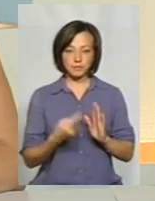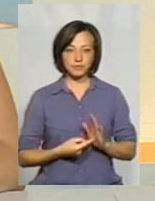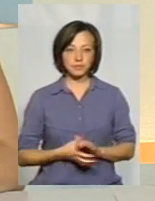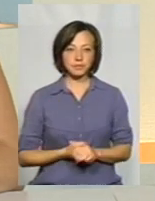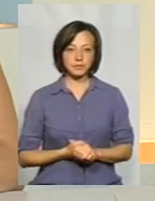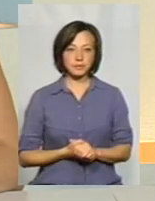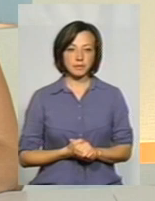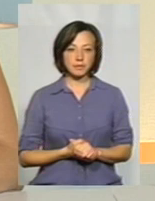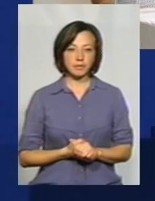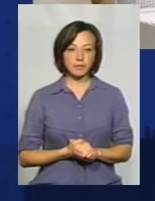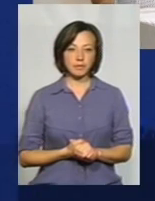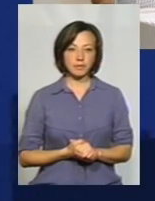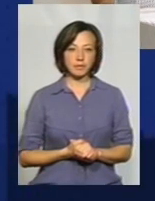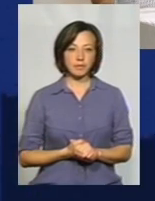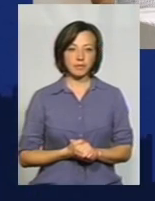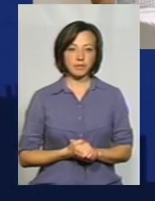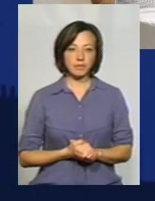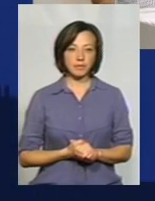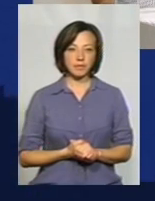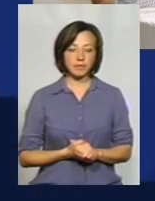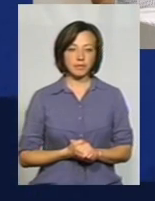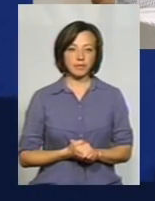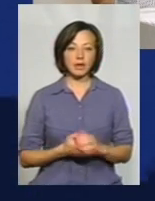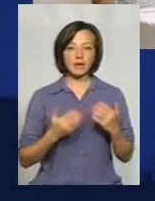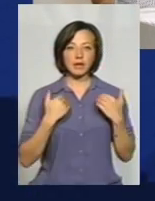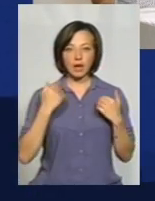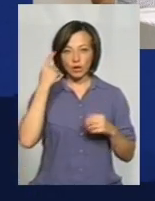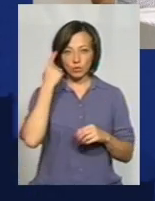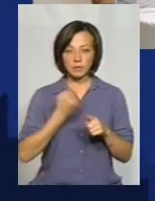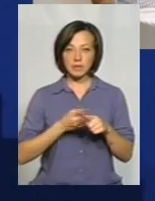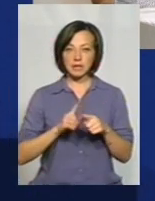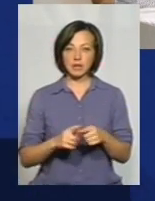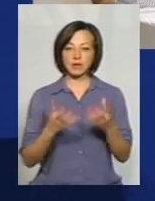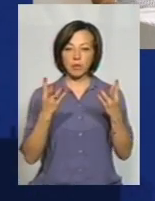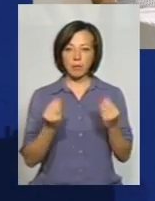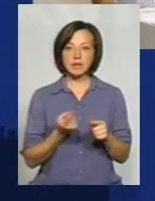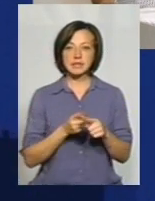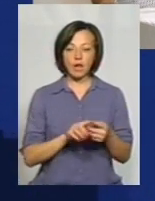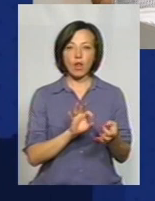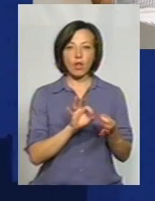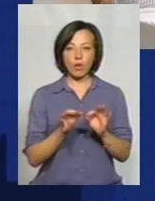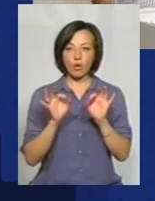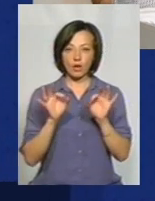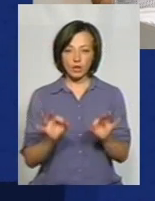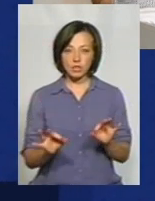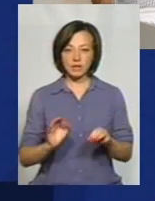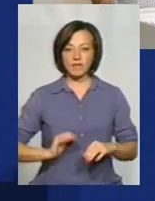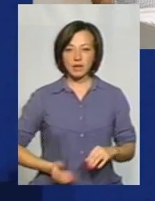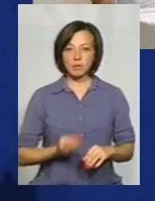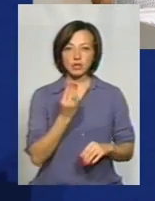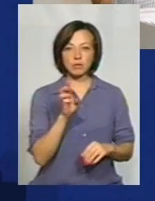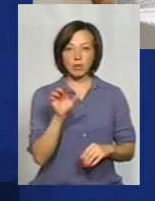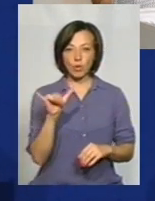Я думаю, що на даний момент це абсолютно логічно, тому що фірма ШБУ-56 – це